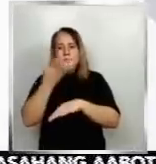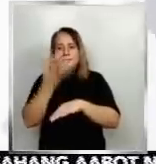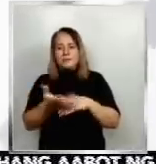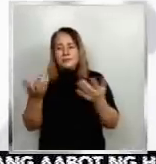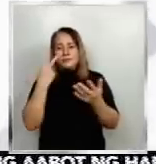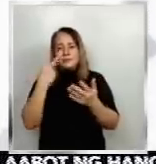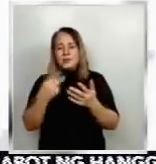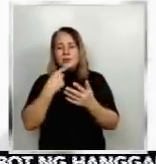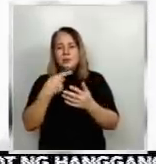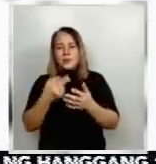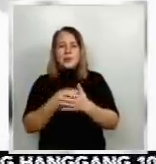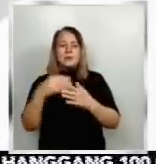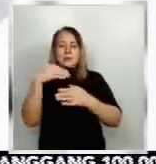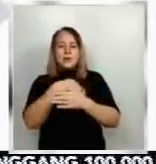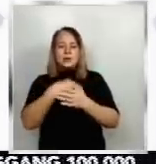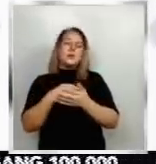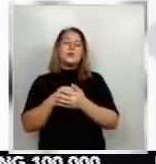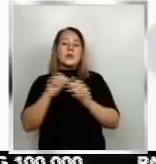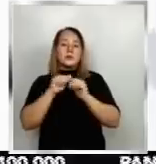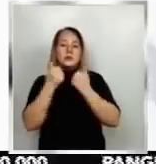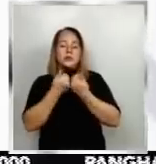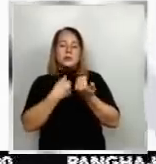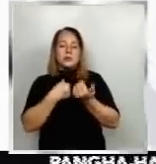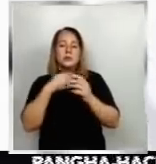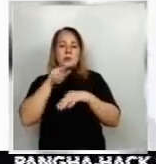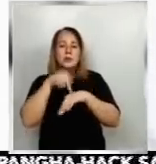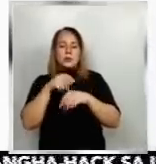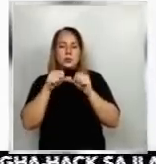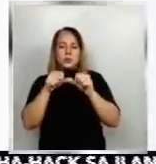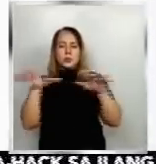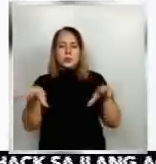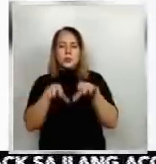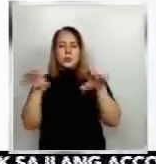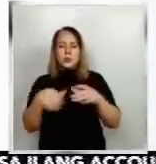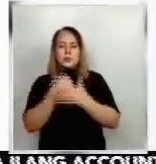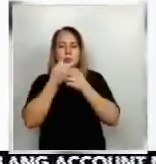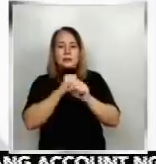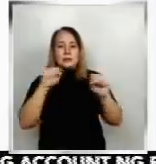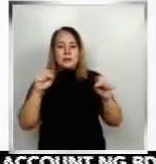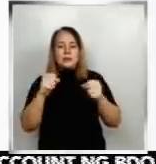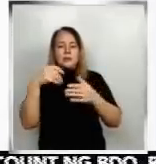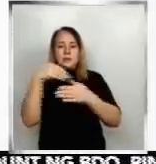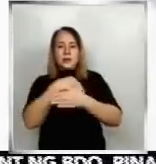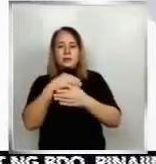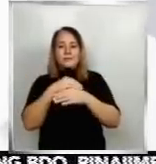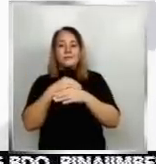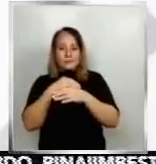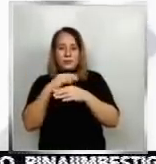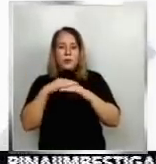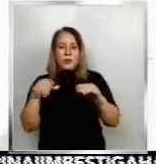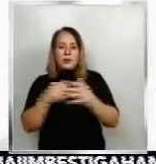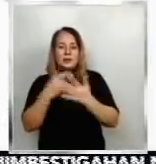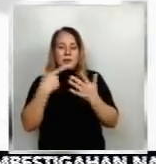din ang Bankers Association of the Philippines na patuloy silang nagtrata trabaho para maging ligtas ang pagbabangko online. Pero nagpaalala rin ang